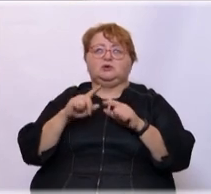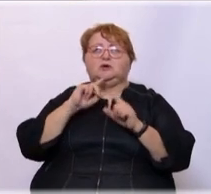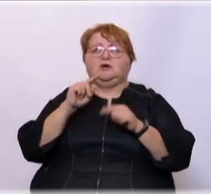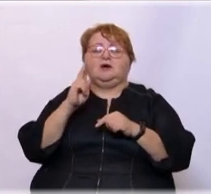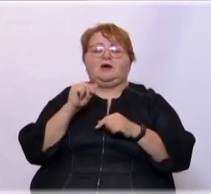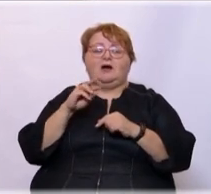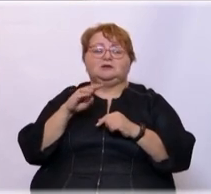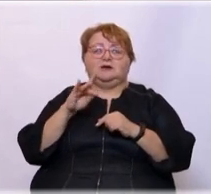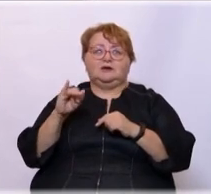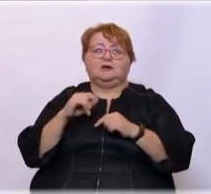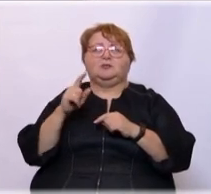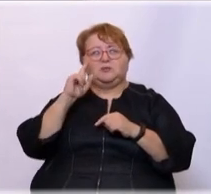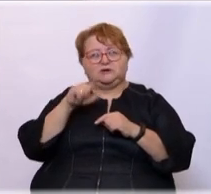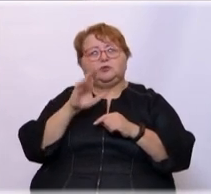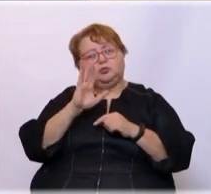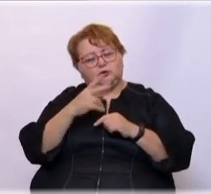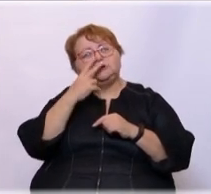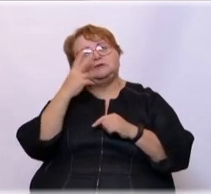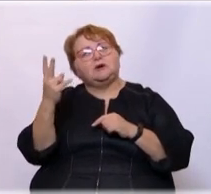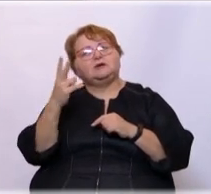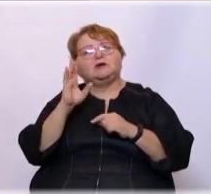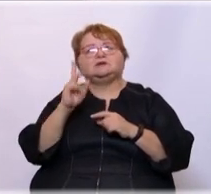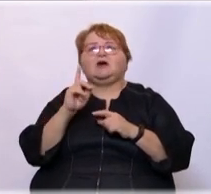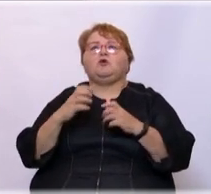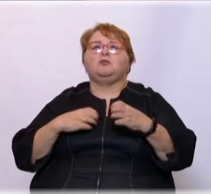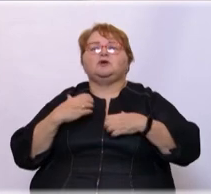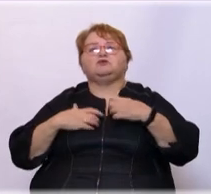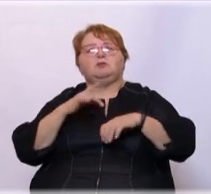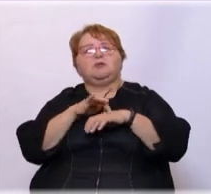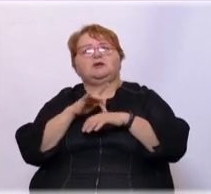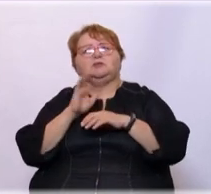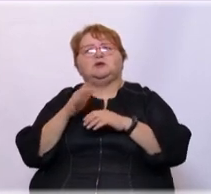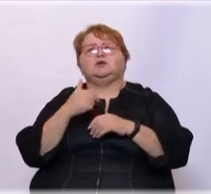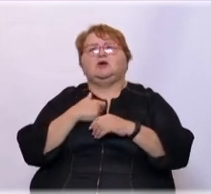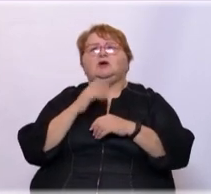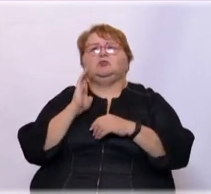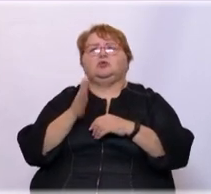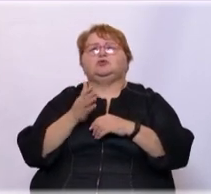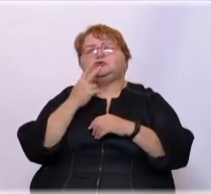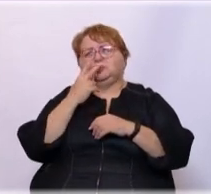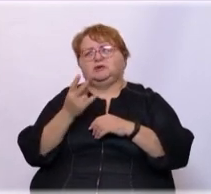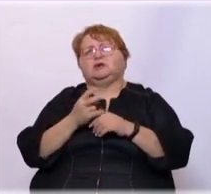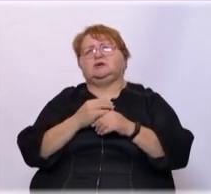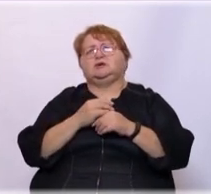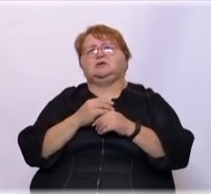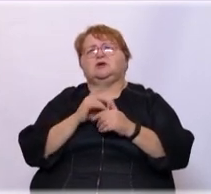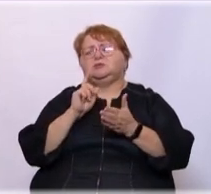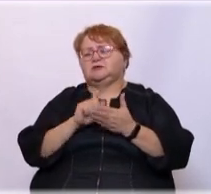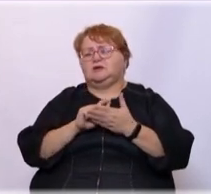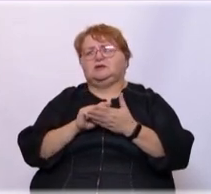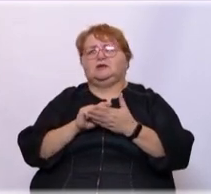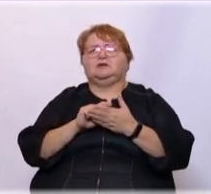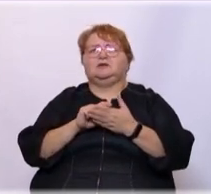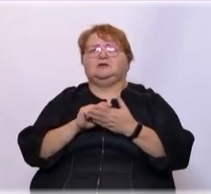Катаре. Признайтесь, будете ли смотреть и за кого переживать? Хоть чуть-чуть. Нет, я буду, конечно, смотреть. Обязательно.